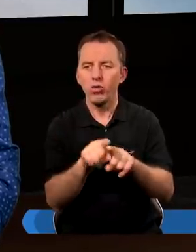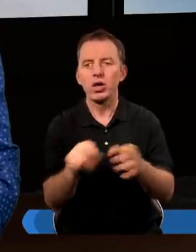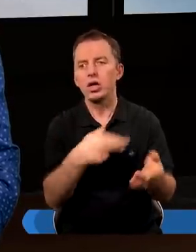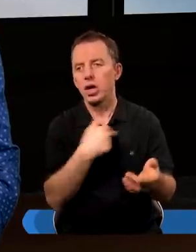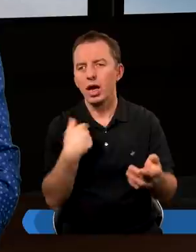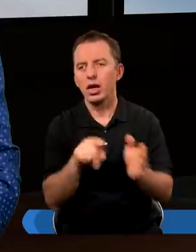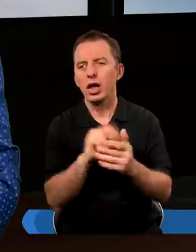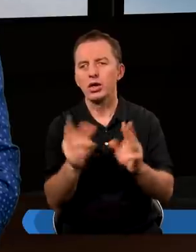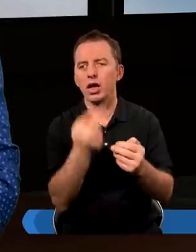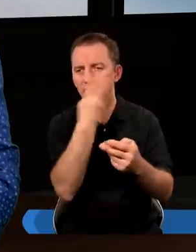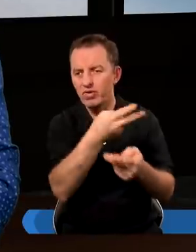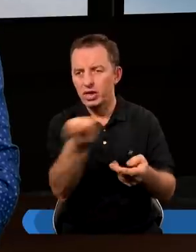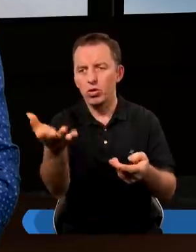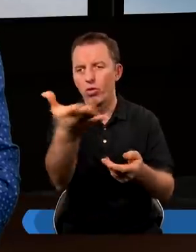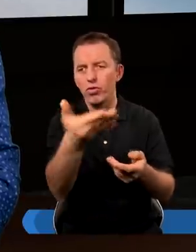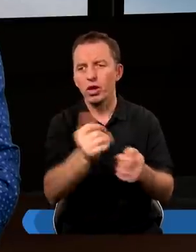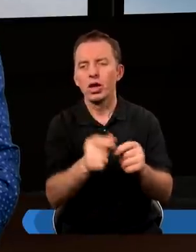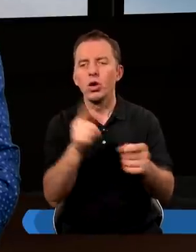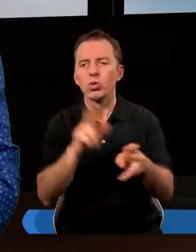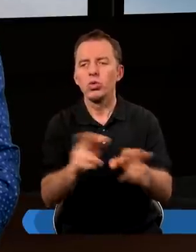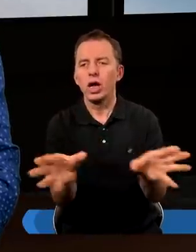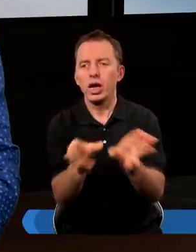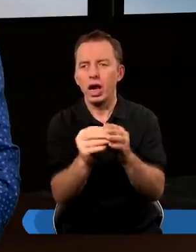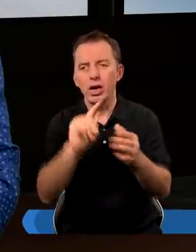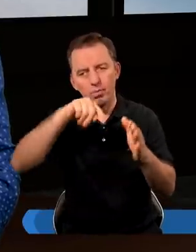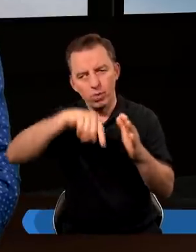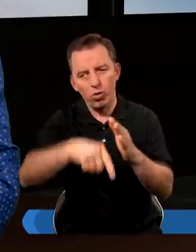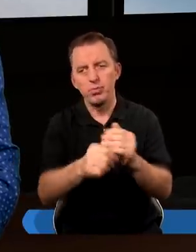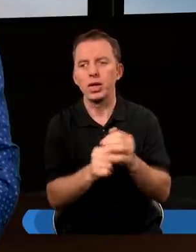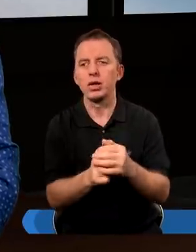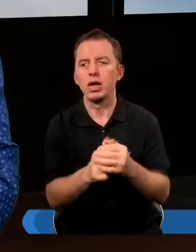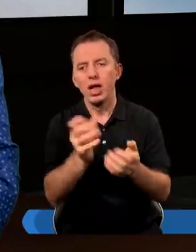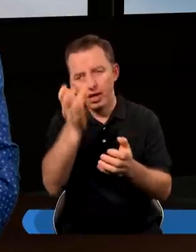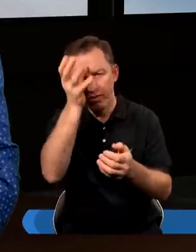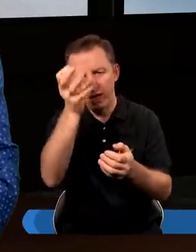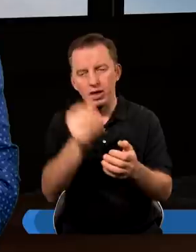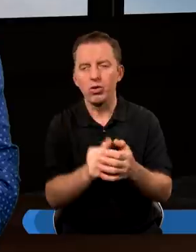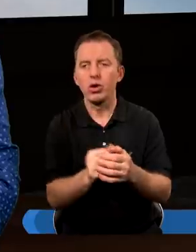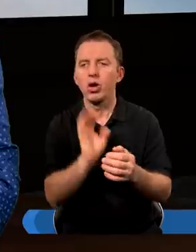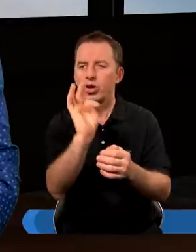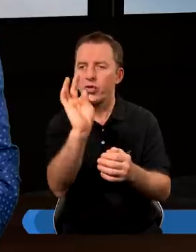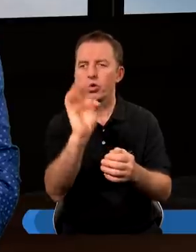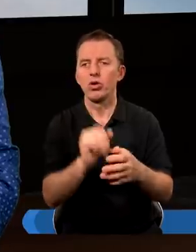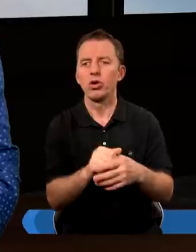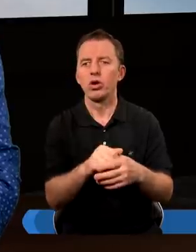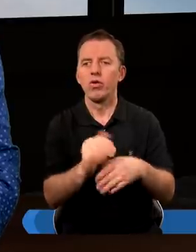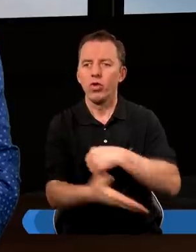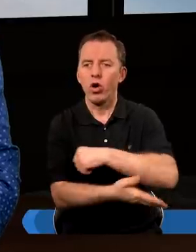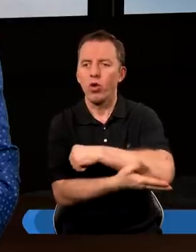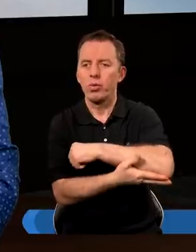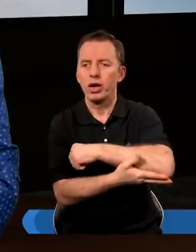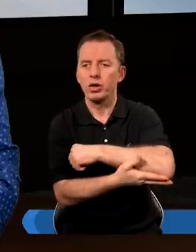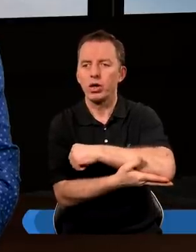również dla naszych widzów. Chcemy razem pogłębiać wiedzę swoją w